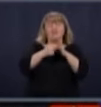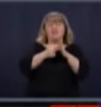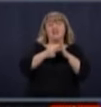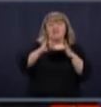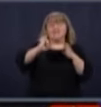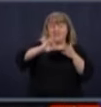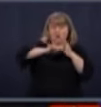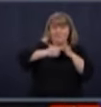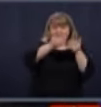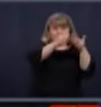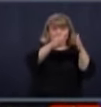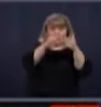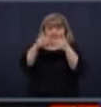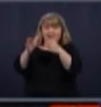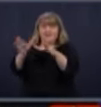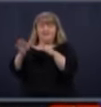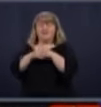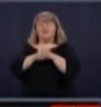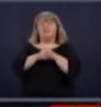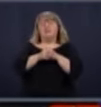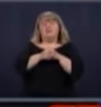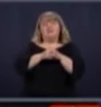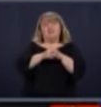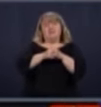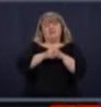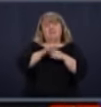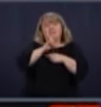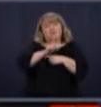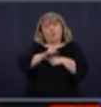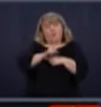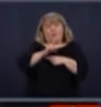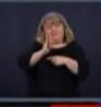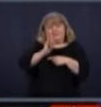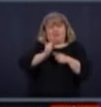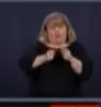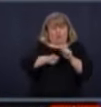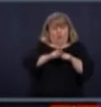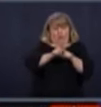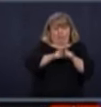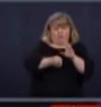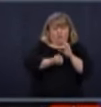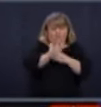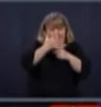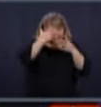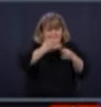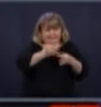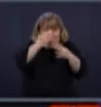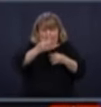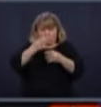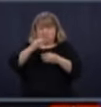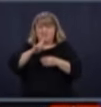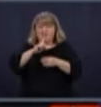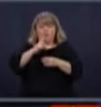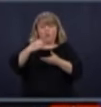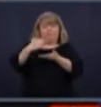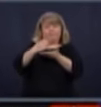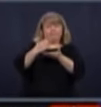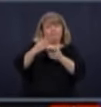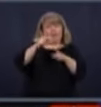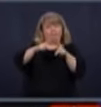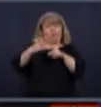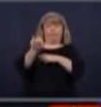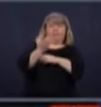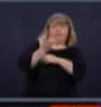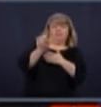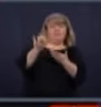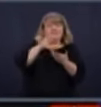on commence... Puis, plus on prend des décisions, bien, plus on est sujet à la critique. Je vois très bien actuellement qu'il des